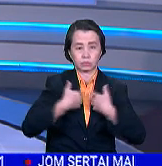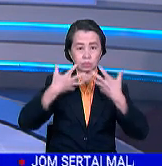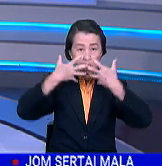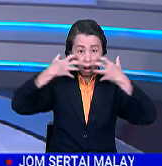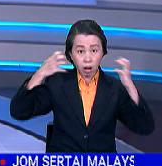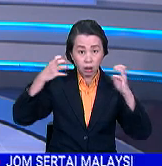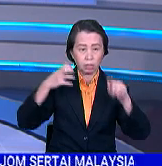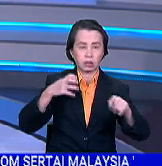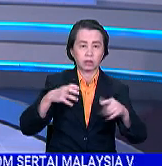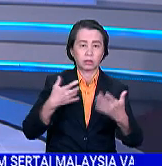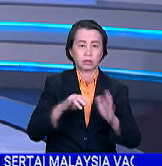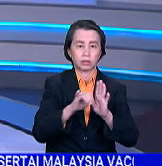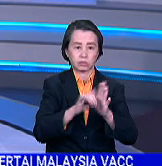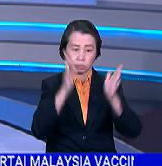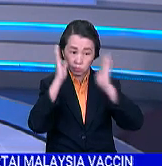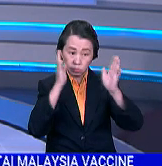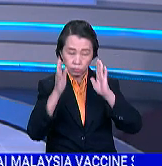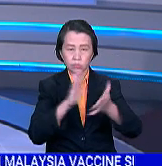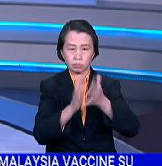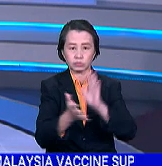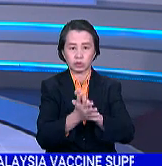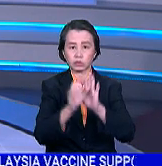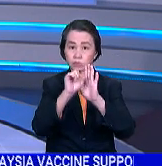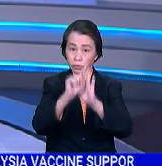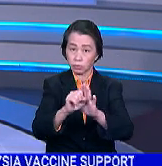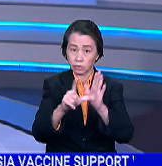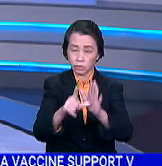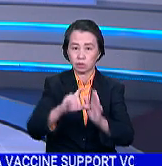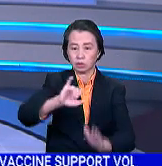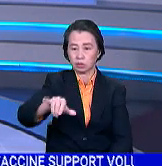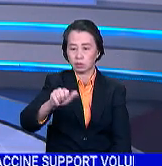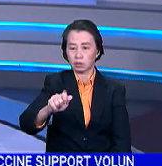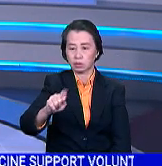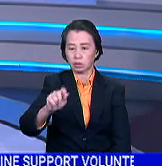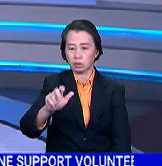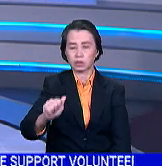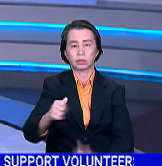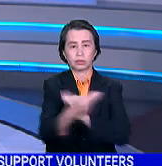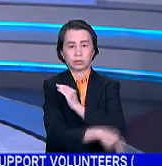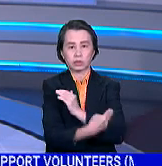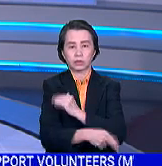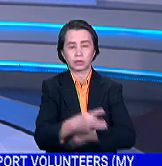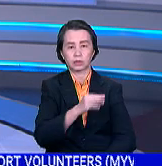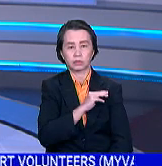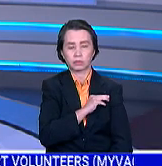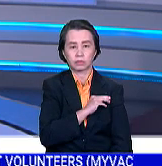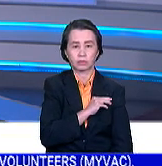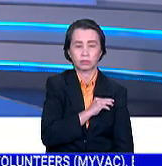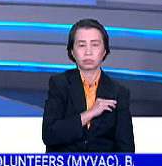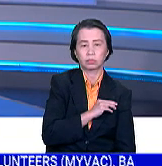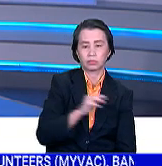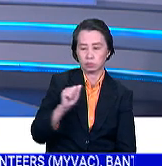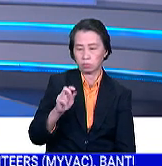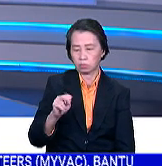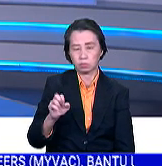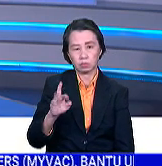yang merupakan spesies ikonik Malaysia dan menjadi simbol jatah negara. Menteri Tenaga dan Sumber Asli Datuk Seri Dr. Syamsul Anwar